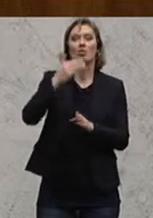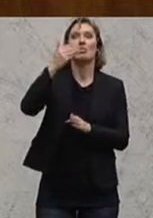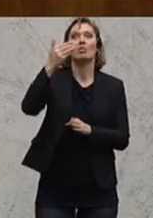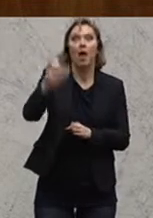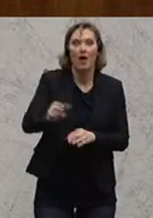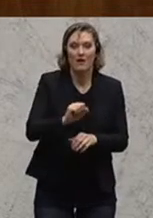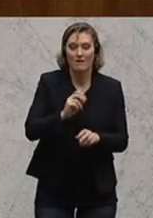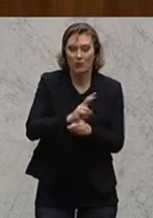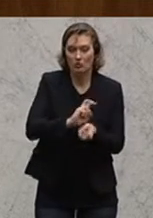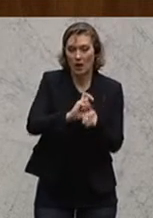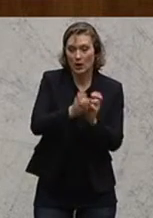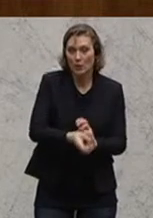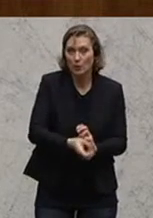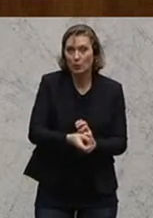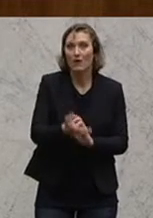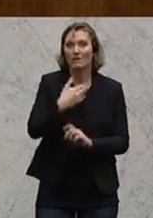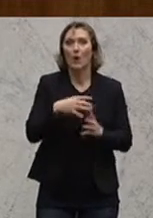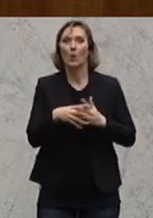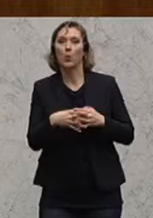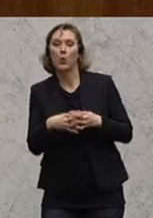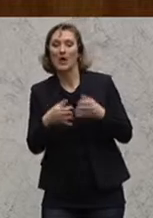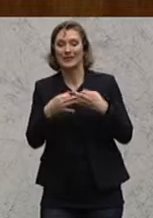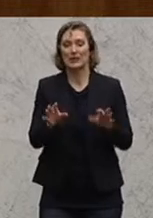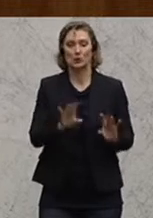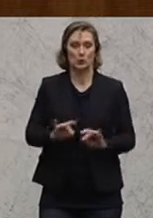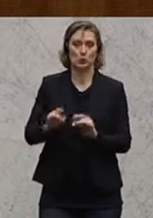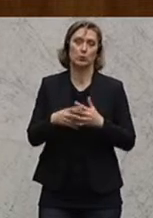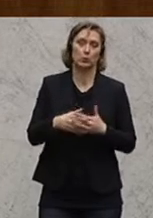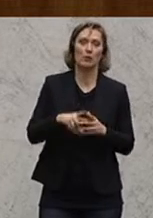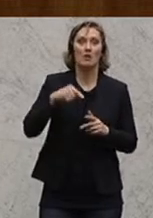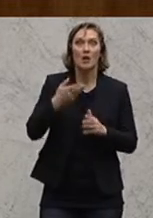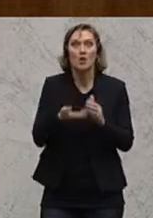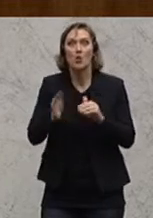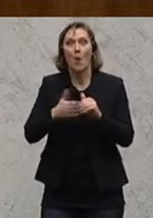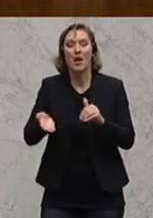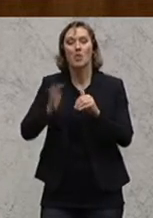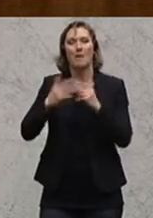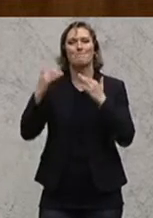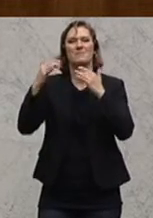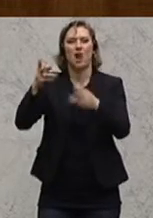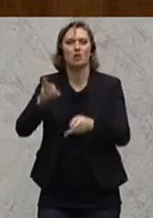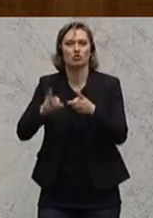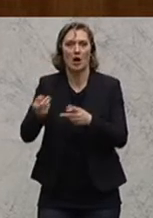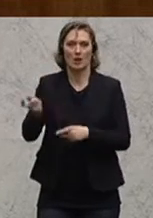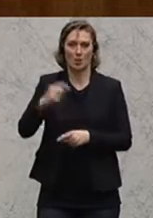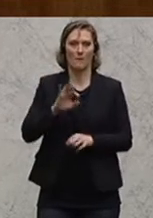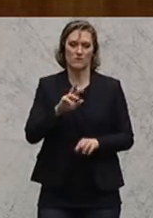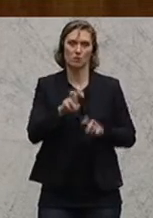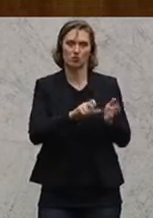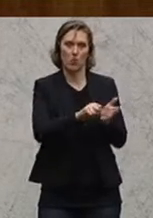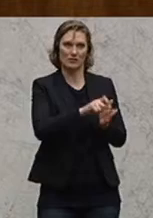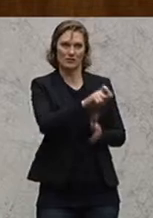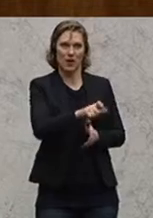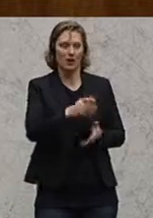Verstaatlichung durchs Nichtstun noch ein Milliardenschaden für den Steuerzahler entstanden ist, und wenn wir